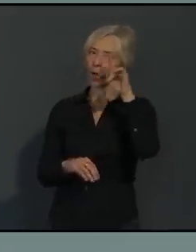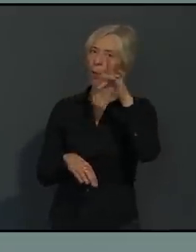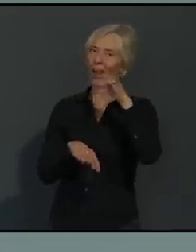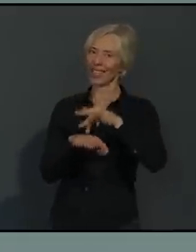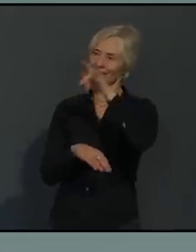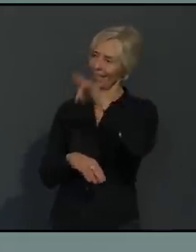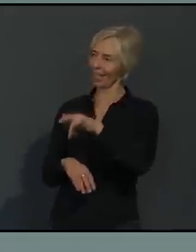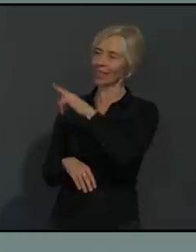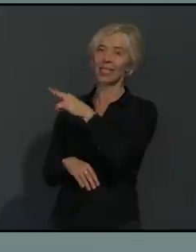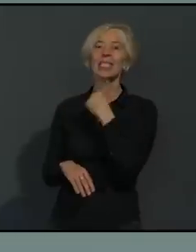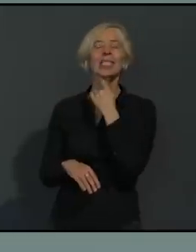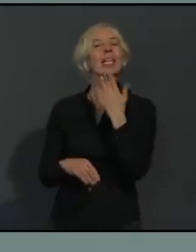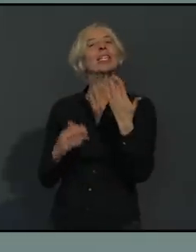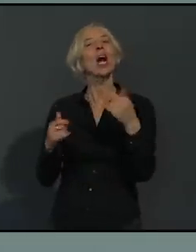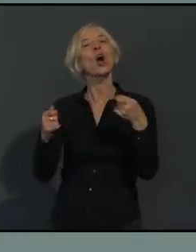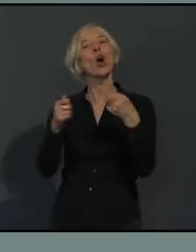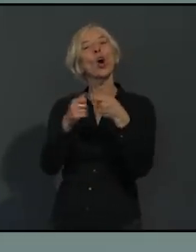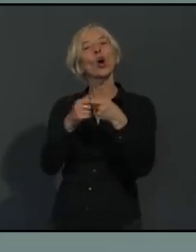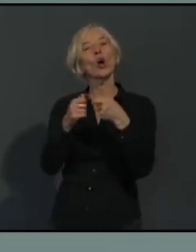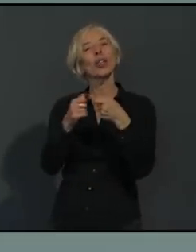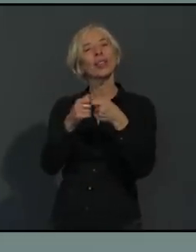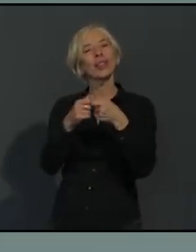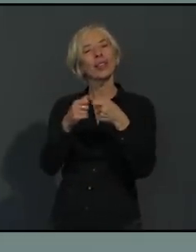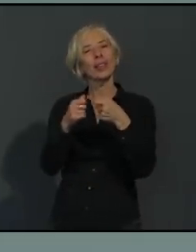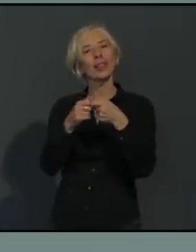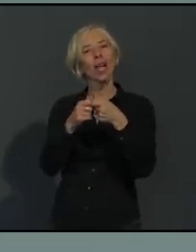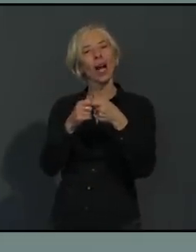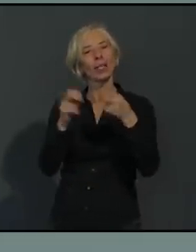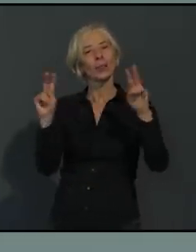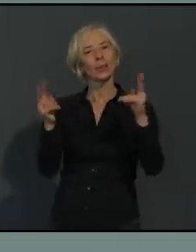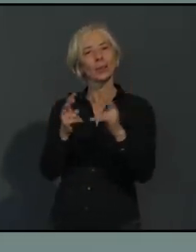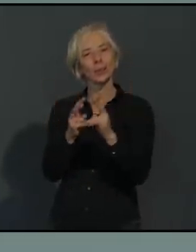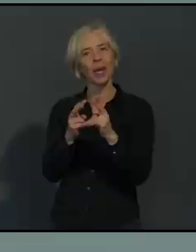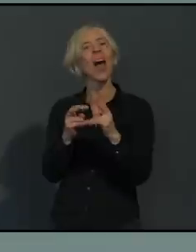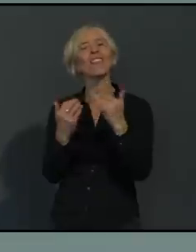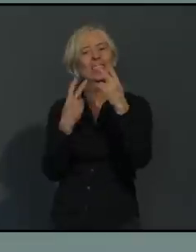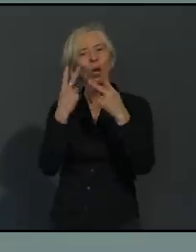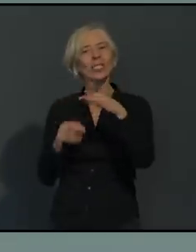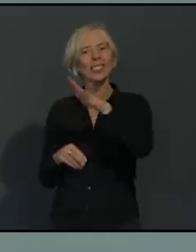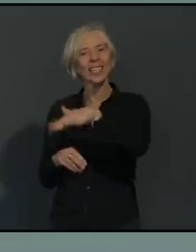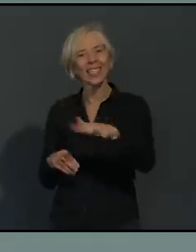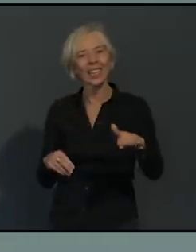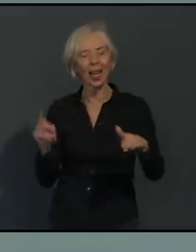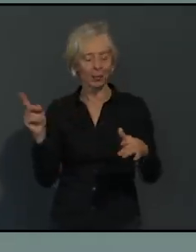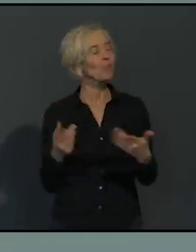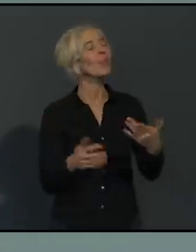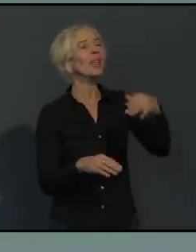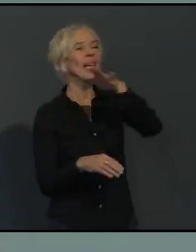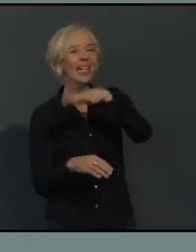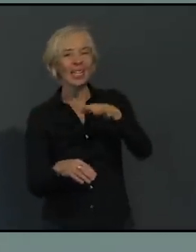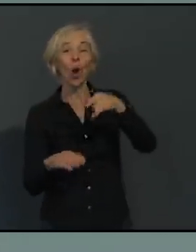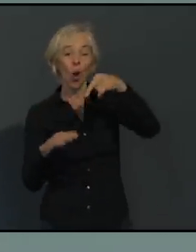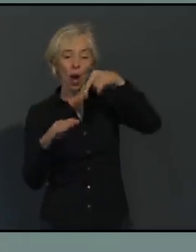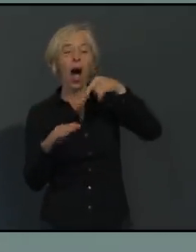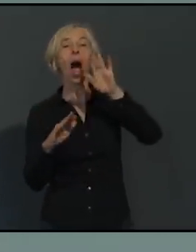wie weit zählen da die Kinder auch damit rein, wenn es um die zwei Haushalte geht? Kinder unter 14 sind ausgenommen. Also die Kinder zählen erst ab einem Alter von